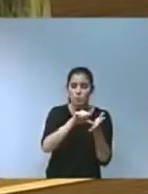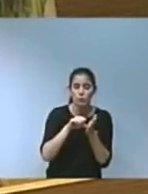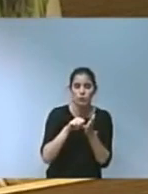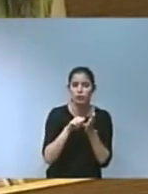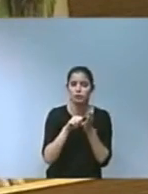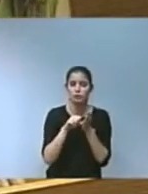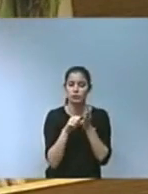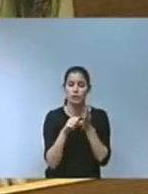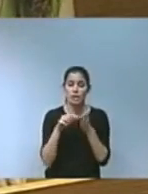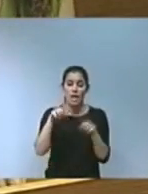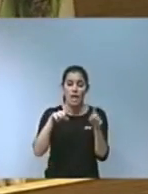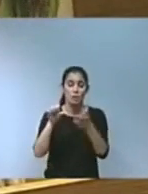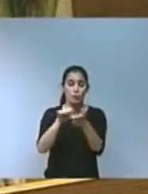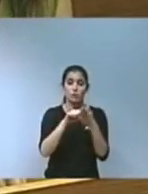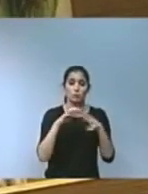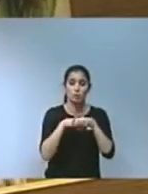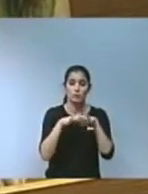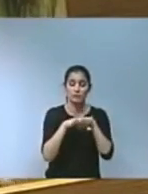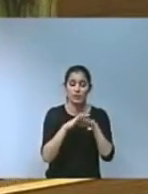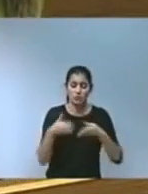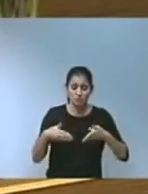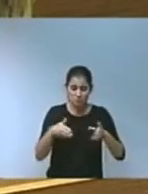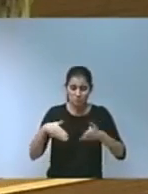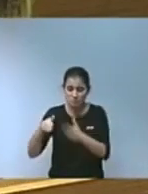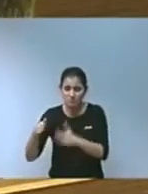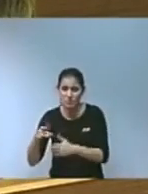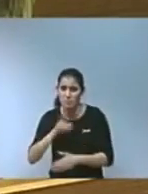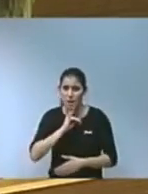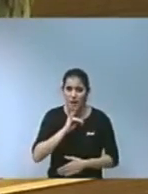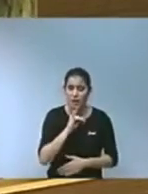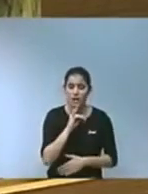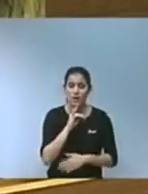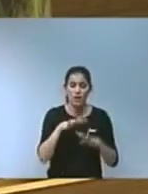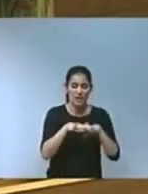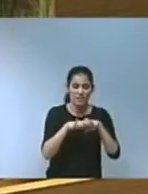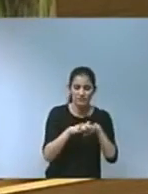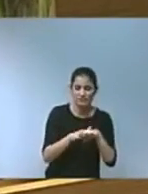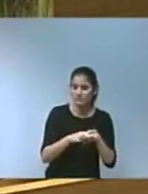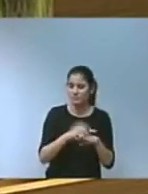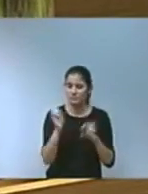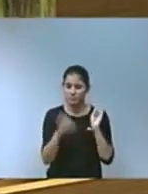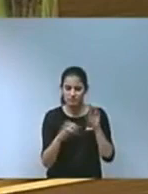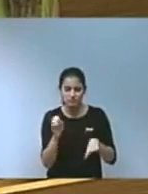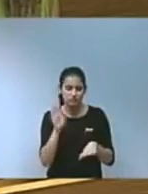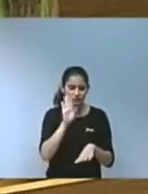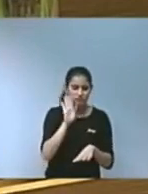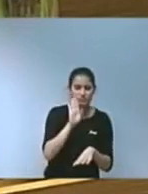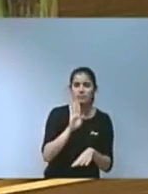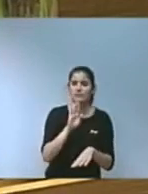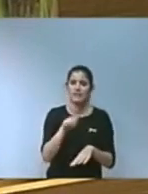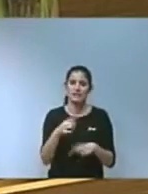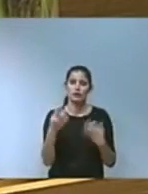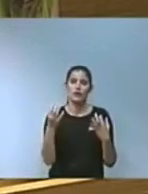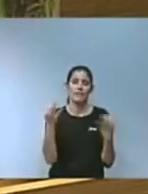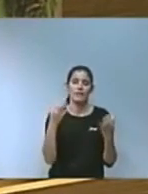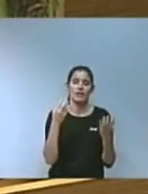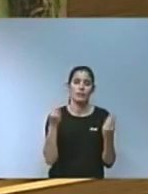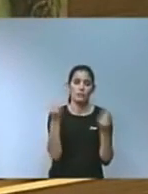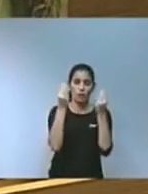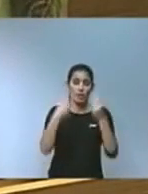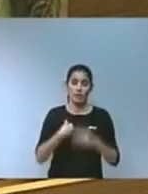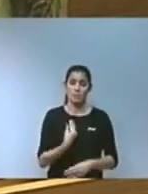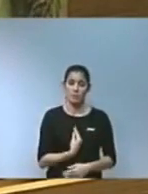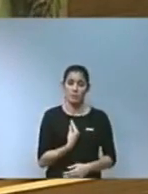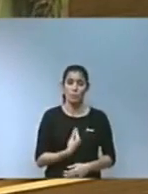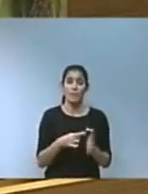perseguirem i a xarxes i a xarxes de drenatge i clavegueran i en general la millora de les xarxes urbanes Ens preocupa la qualitat de l